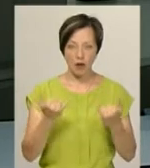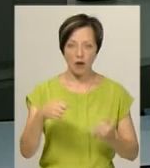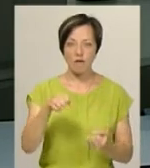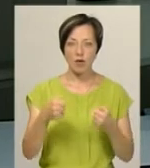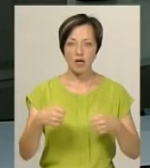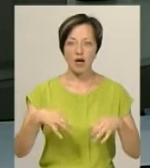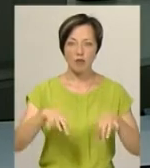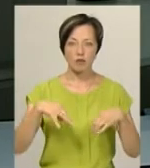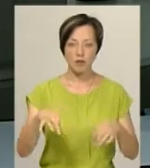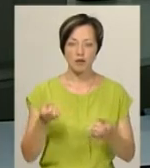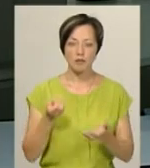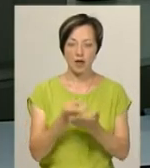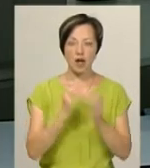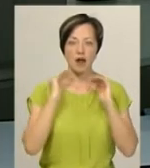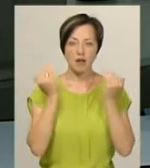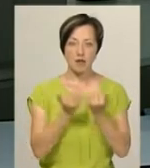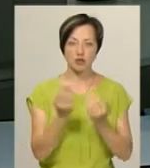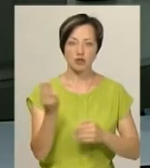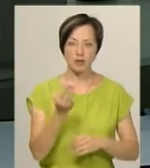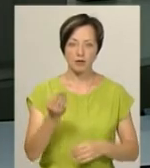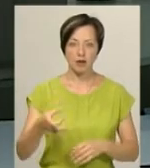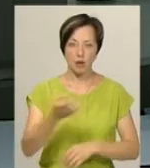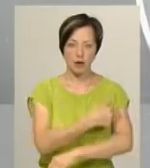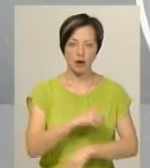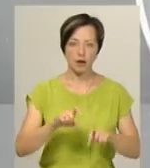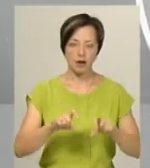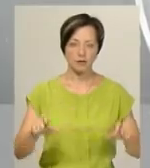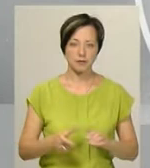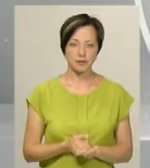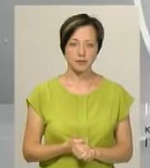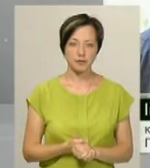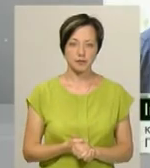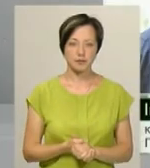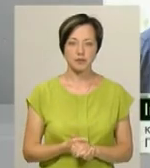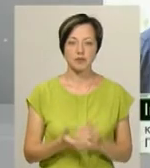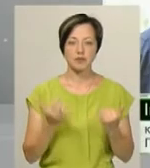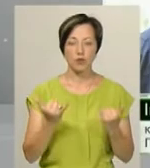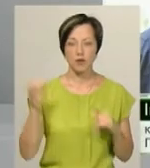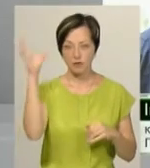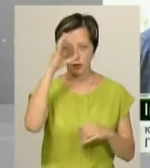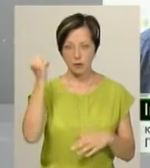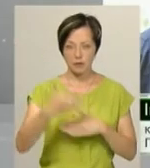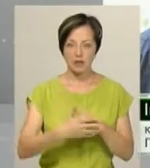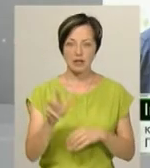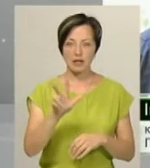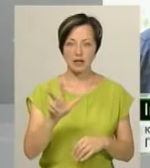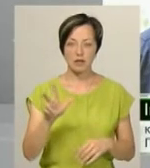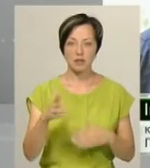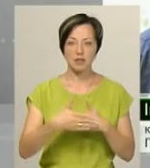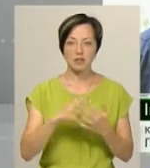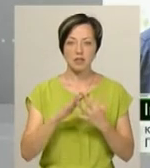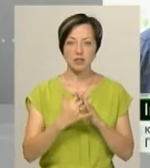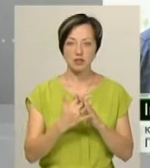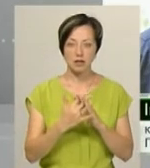в Шепетівській лікарні в реанімаційному відділенні. Сьогодні вночі близько третєї години. Поблизу села